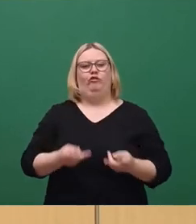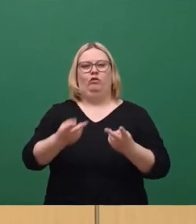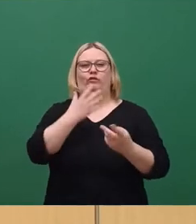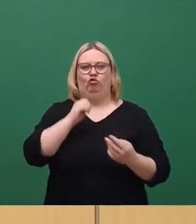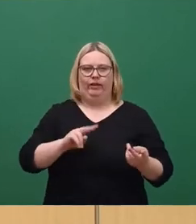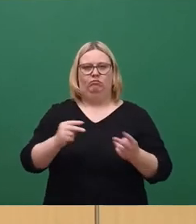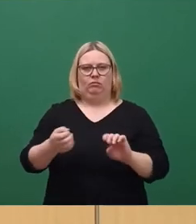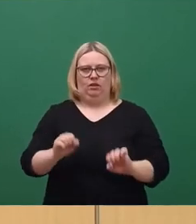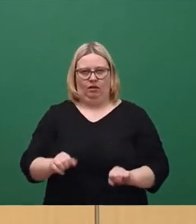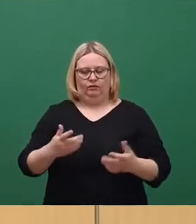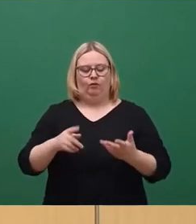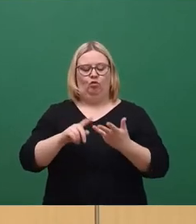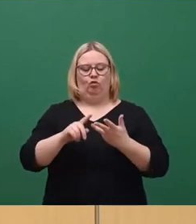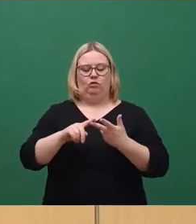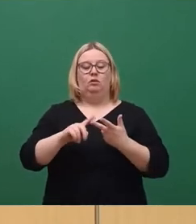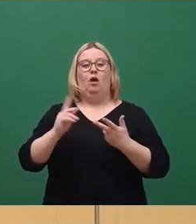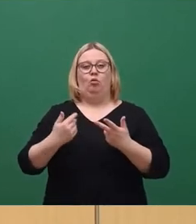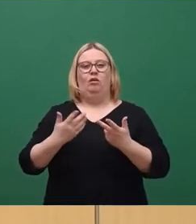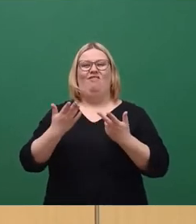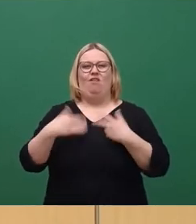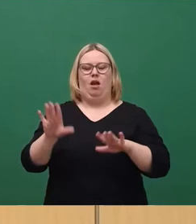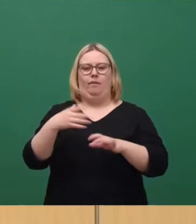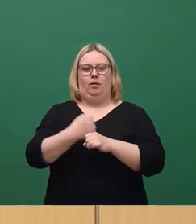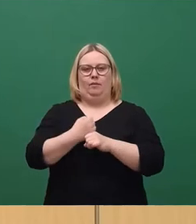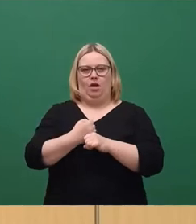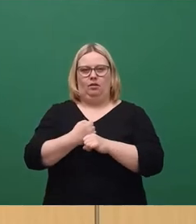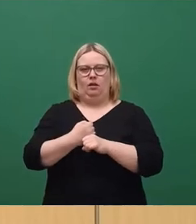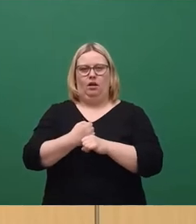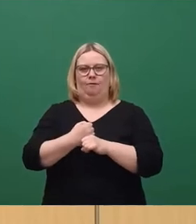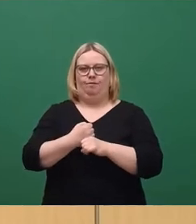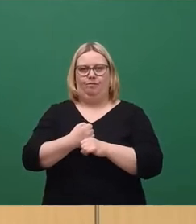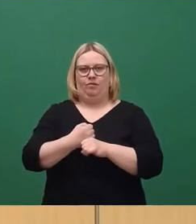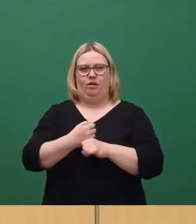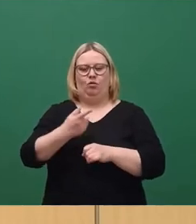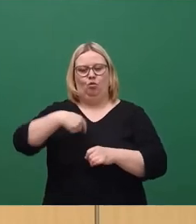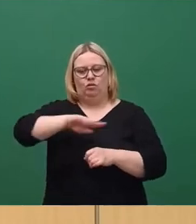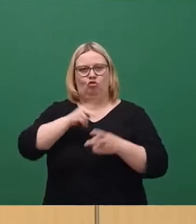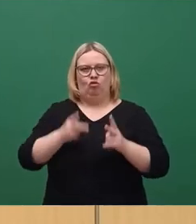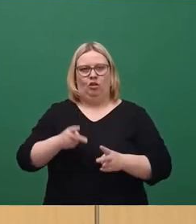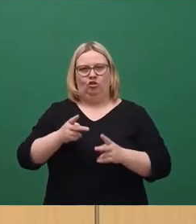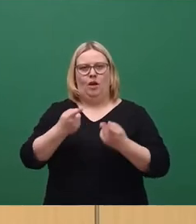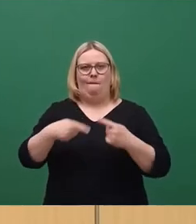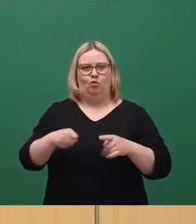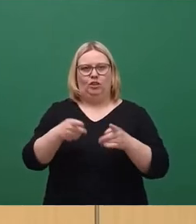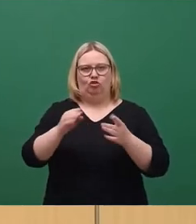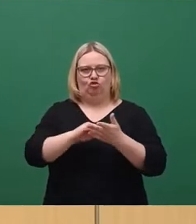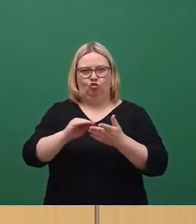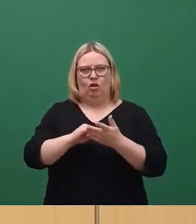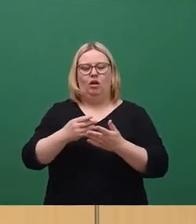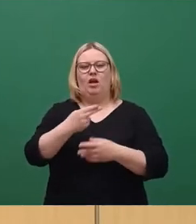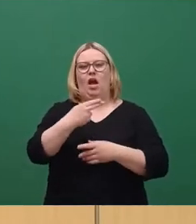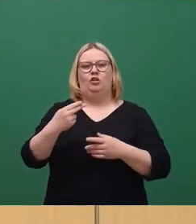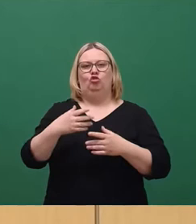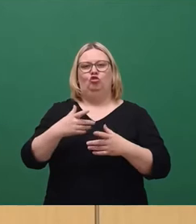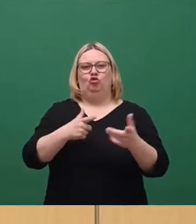Und drittens, endlich erhalten die freien Mitarbeiterinnen und Mitarbeiter unserer städtischen Musikschule, dem Heinrich-Schütz-Konservatorium,